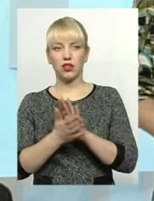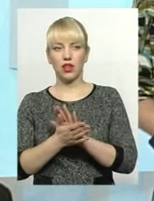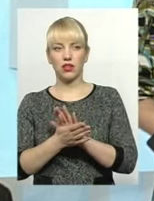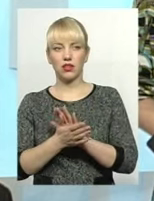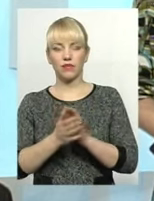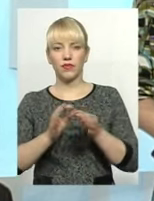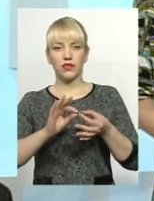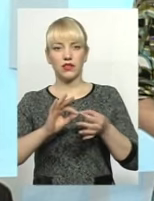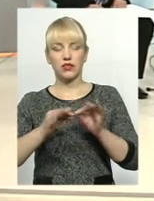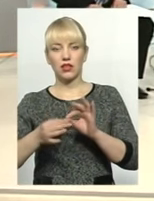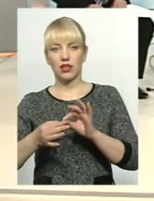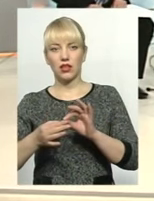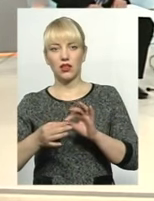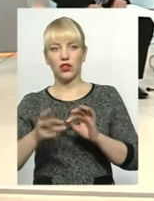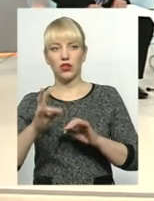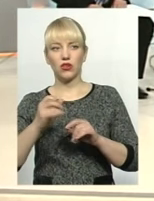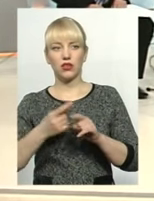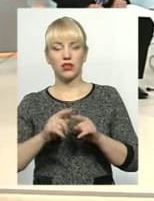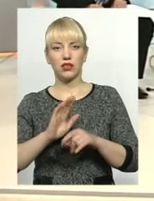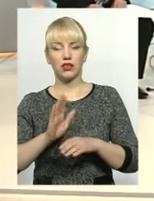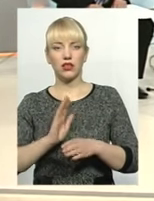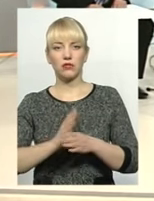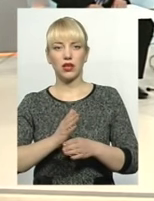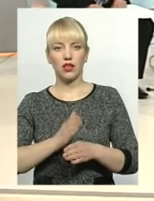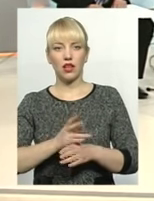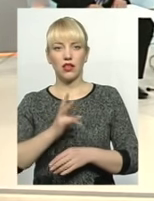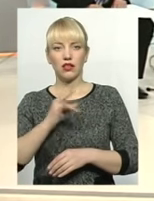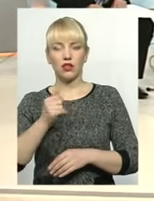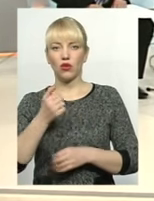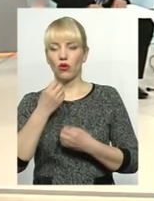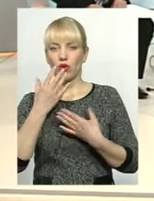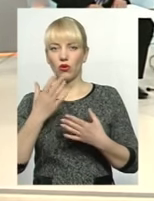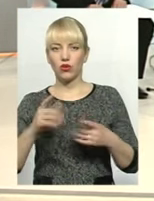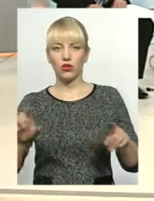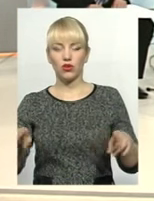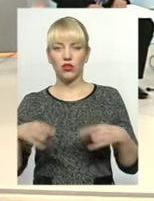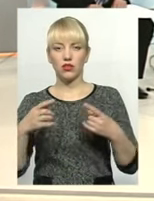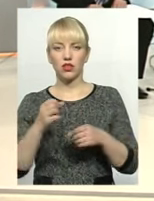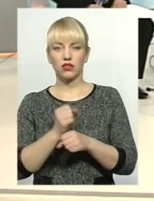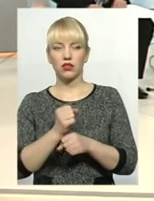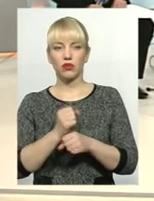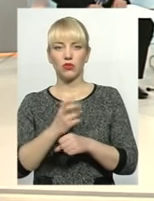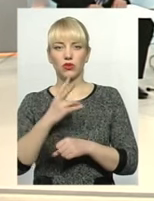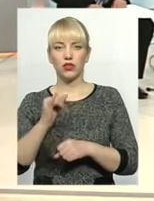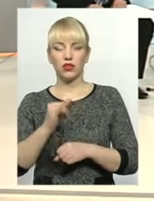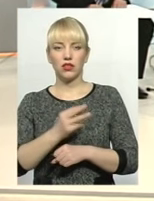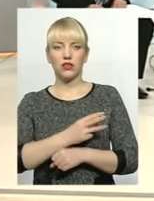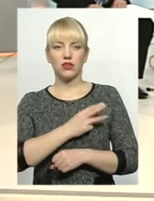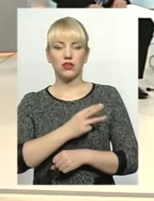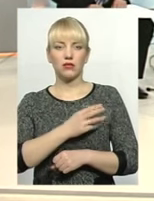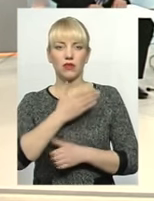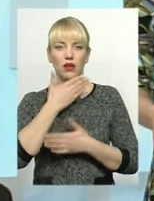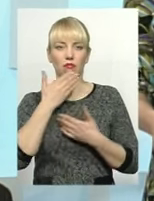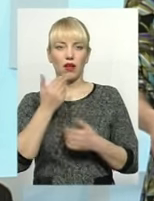Складно, разом з тим, це не сприяє ні хорошій організації роботи, ні стимула, немає